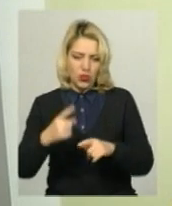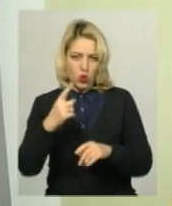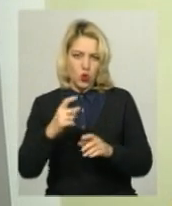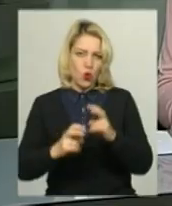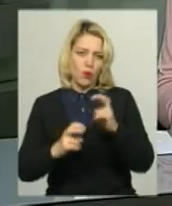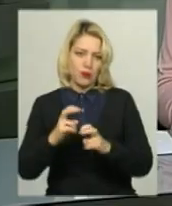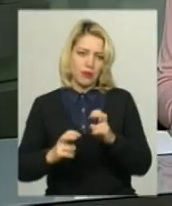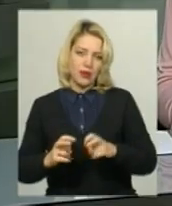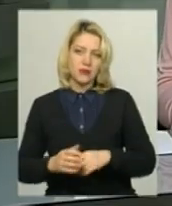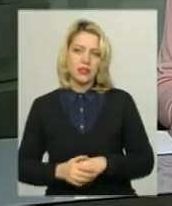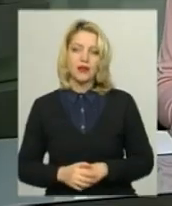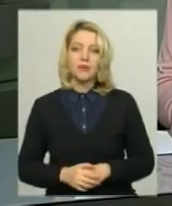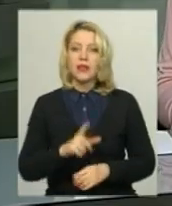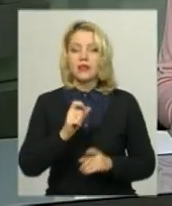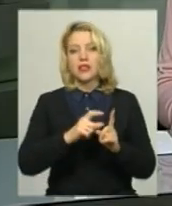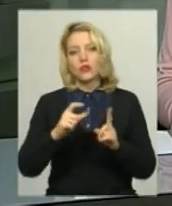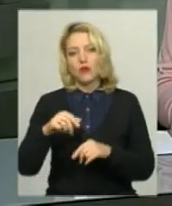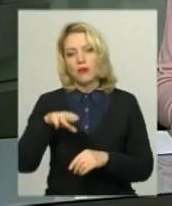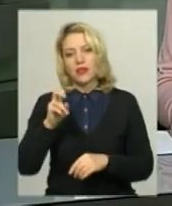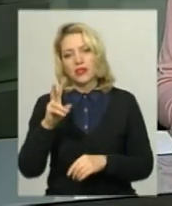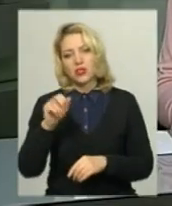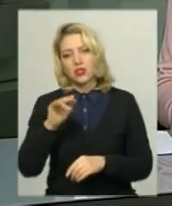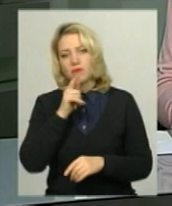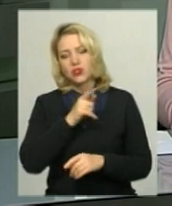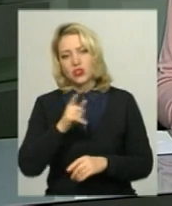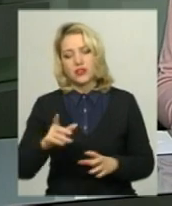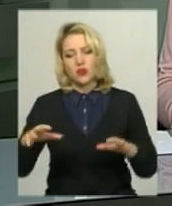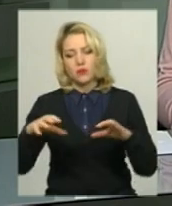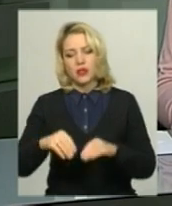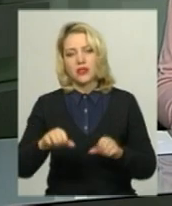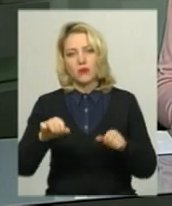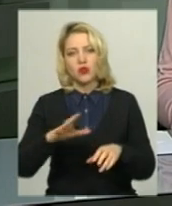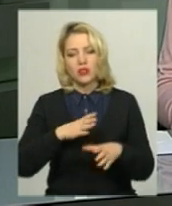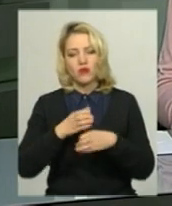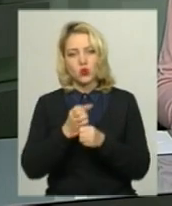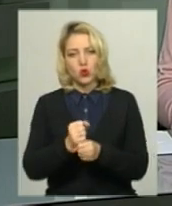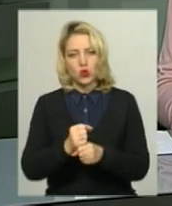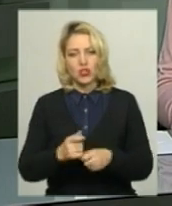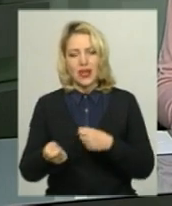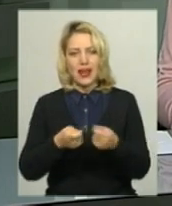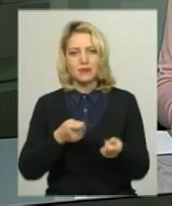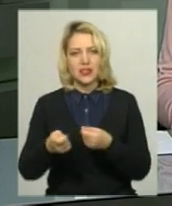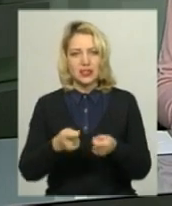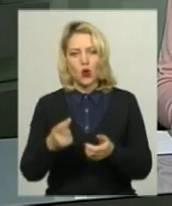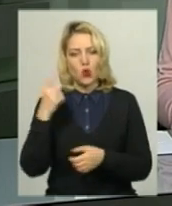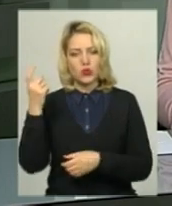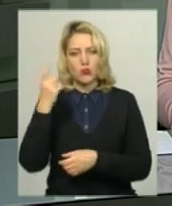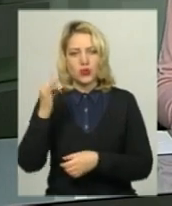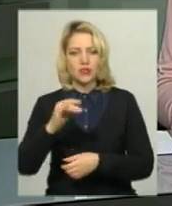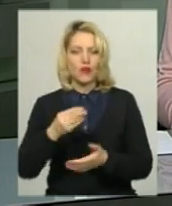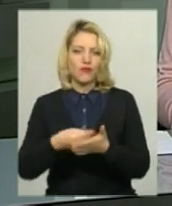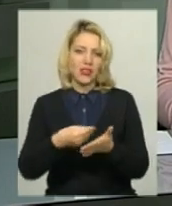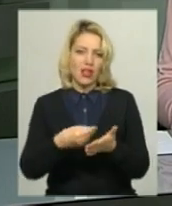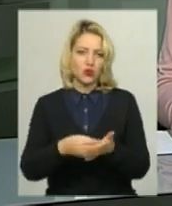За словами Бориса Ткача, під час об'єднання можливе скорочення адміністративного, господарського і